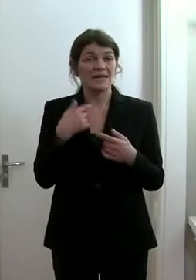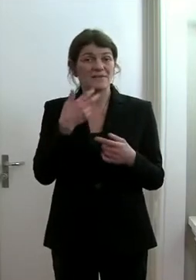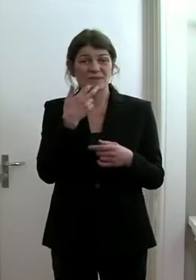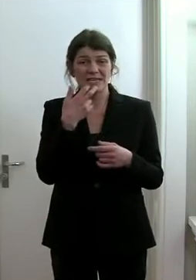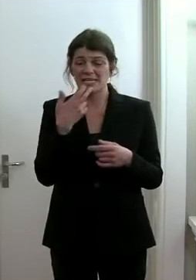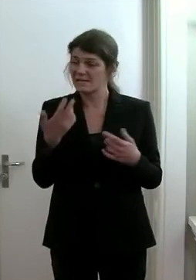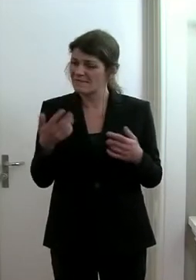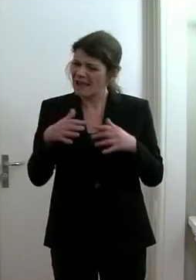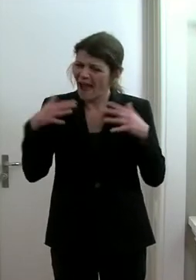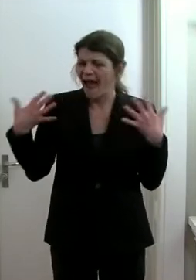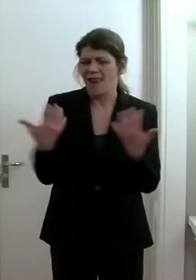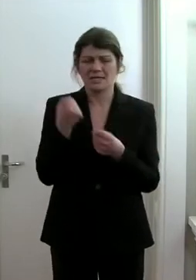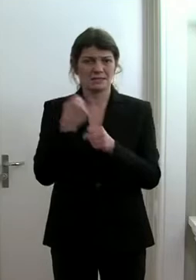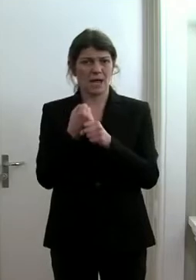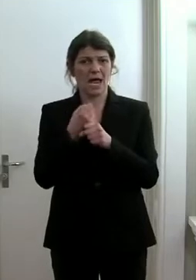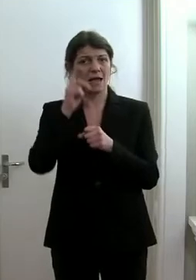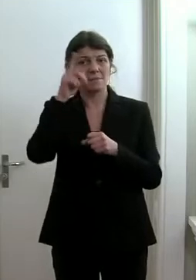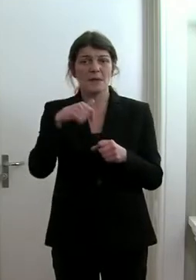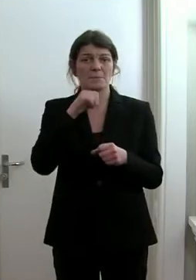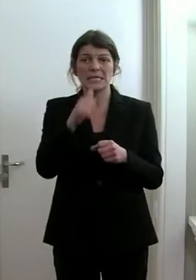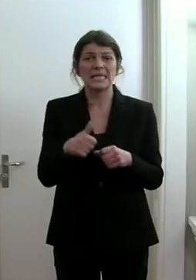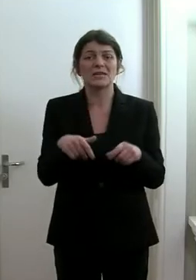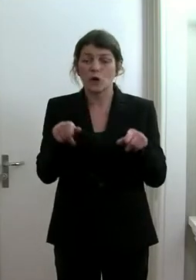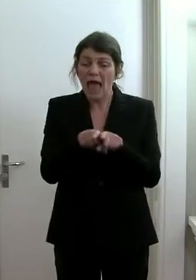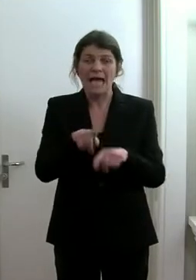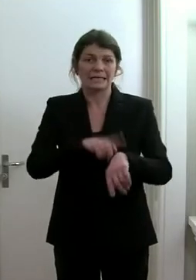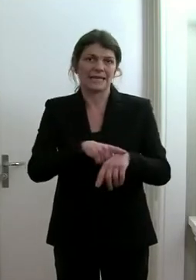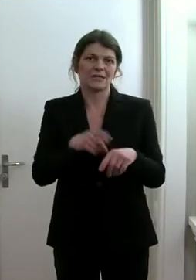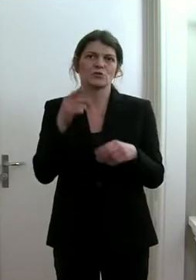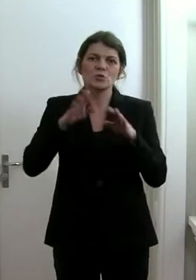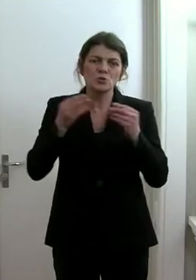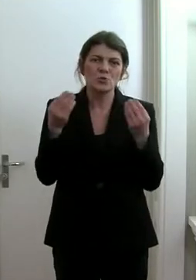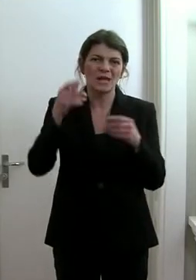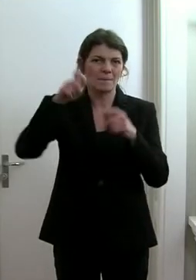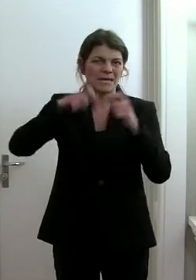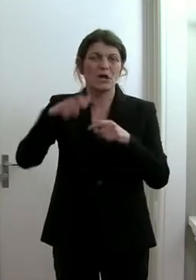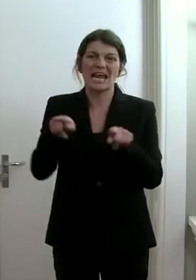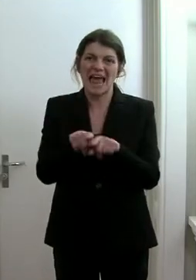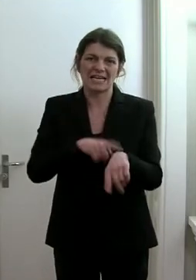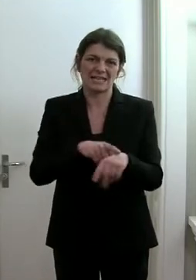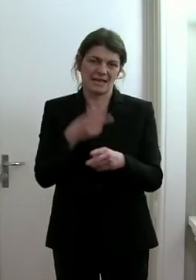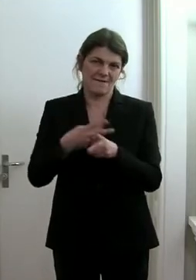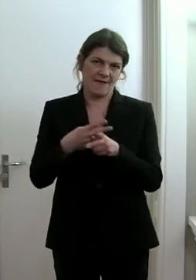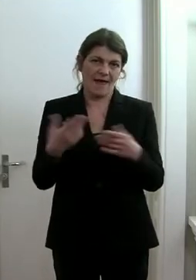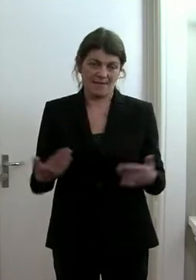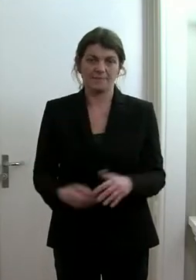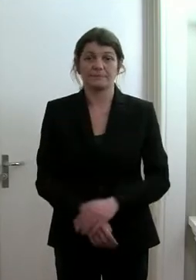setzen müssen, dass nicht zur gleichen Zeit zu viele Personen gleichzeitig erkranken.